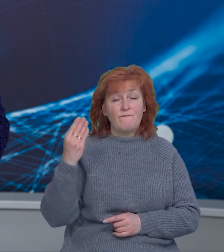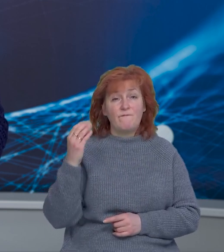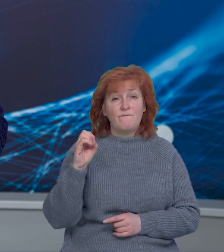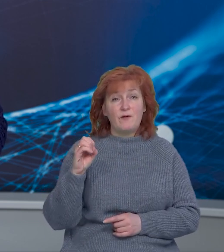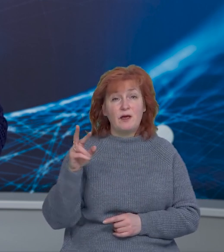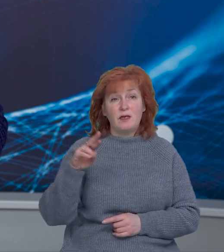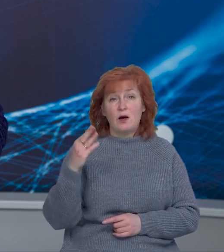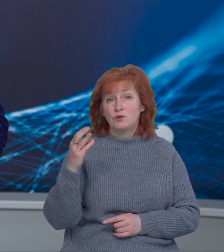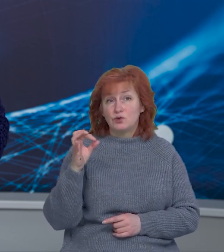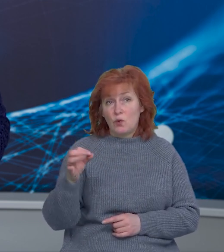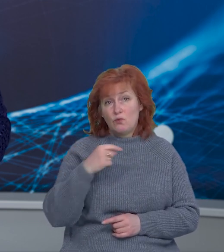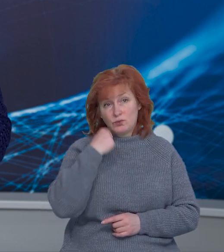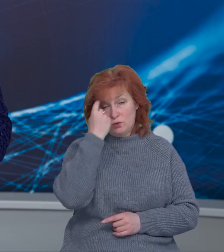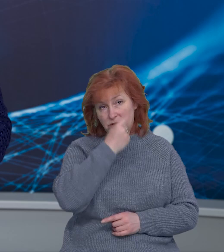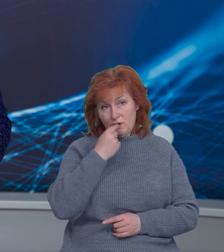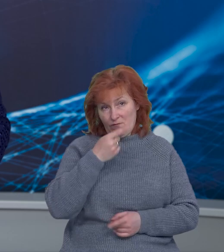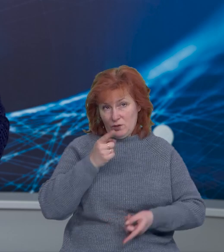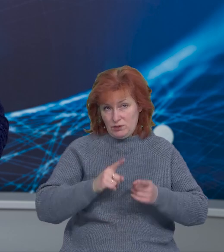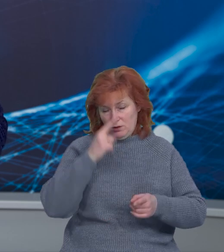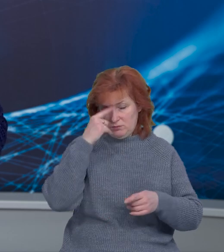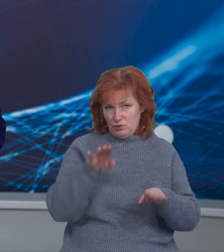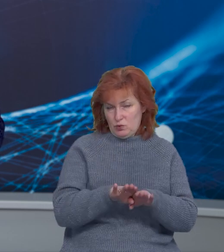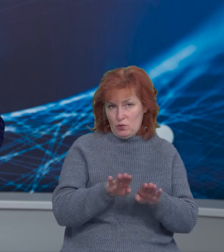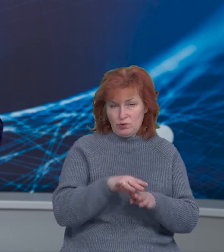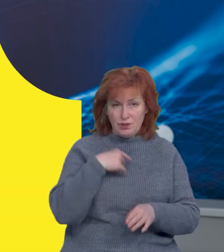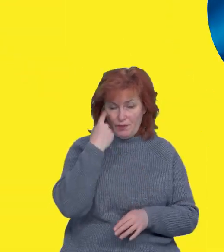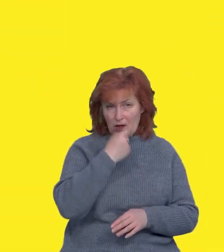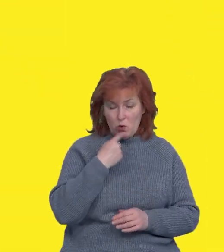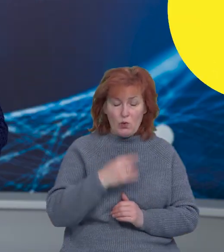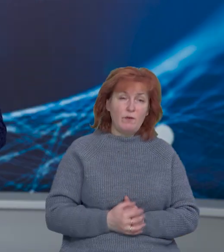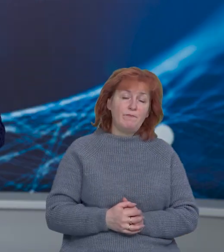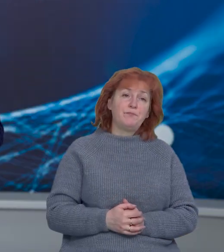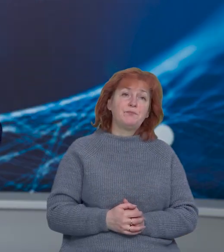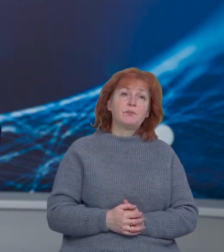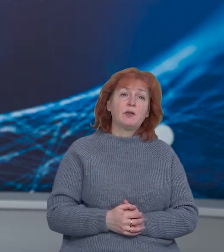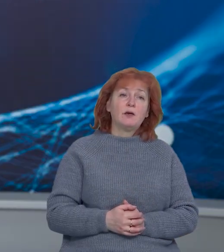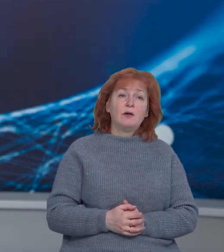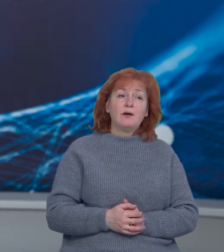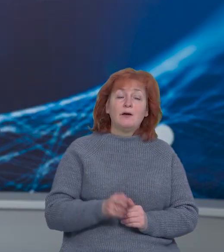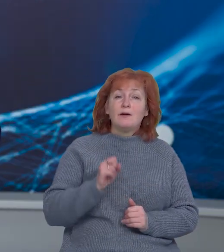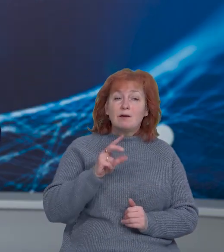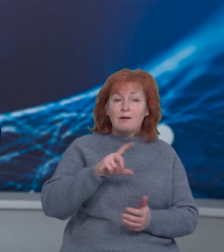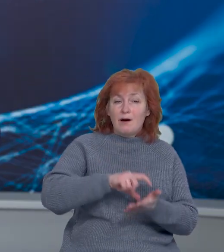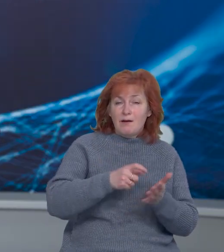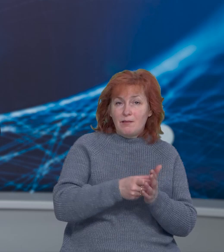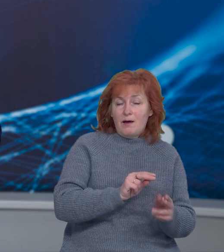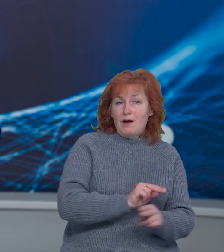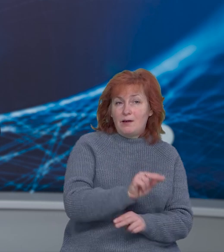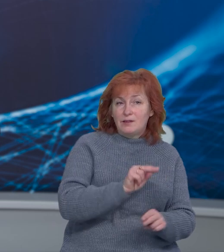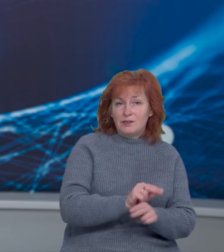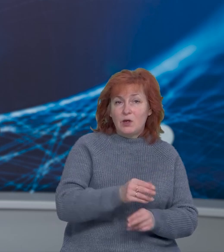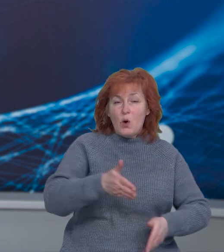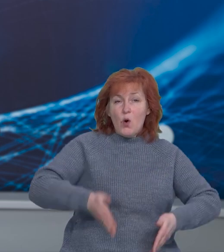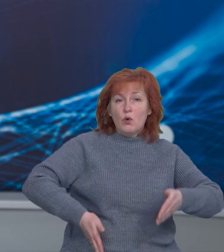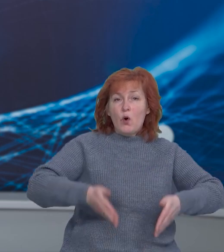ЗМІ, відповіли, що зовні цей чоловік дійсно дуже схожий на нього. Клас робототехніки обладнали у Анисівському